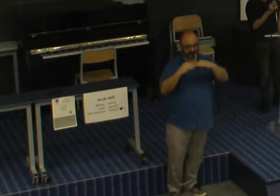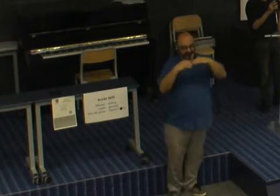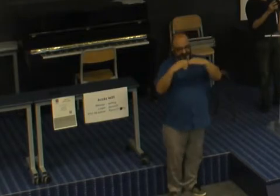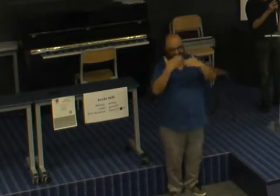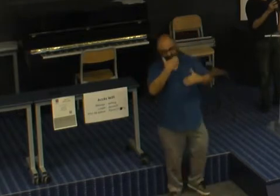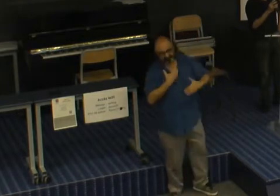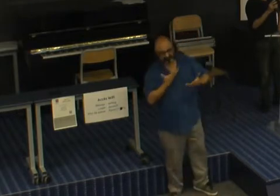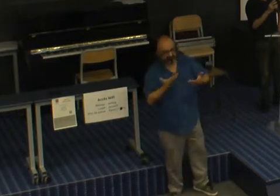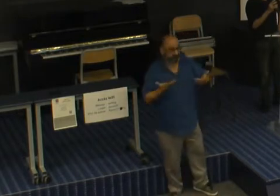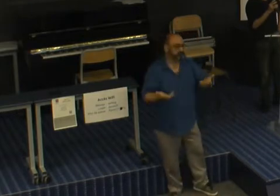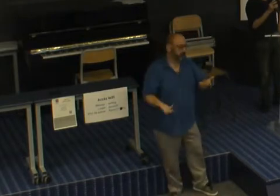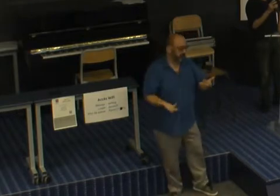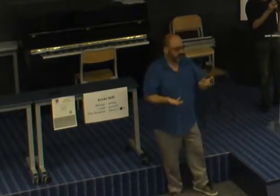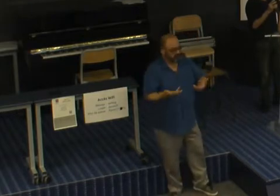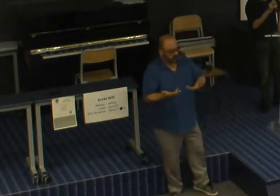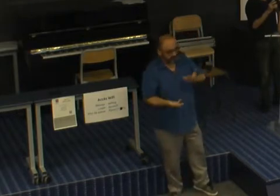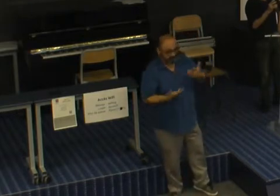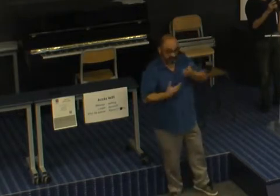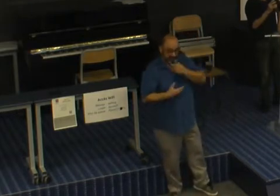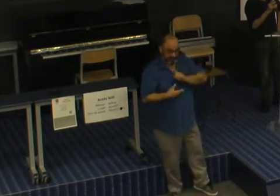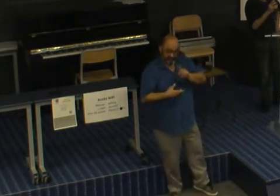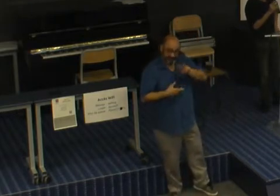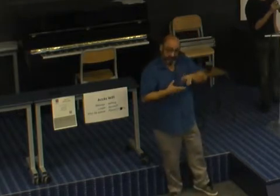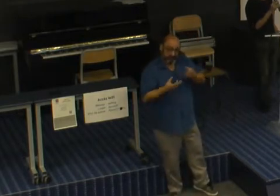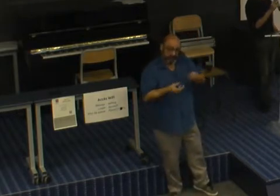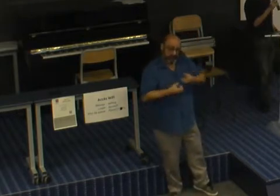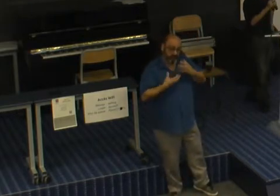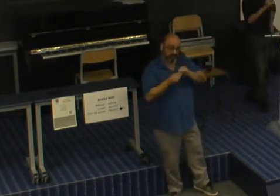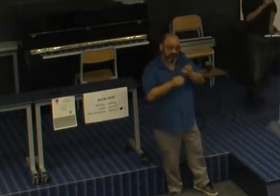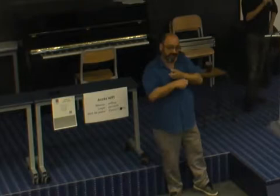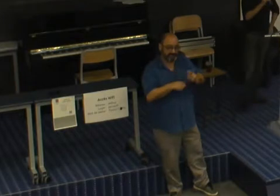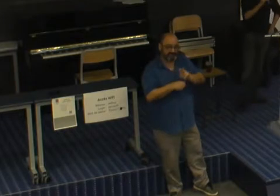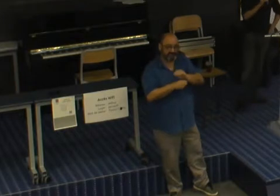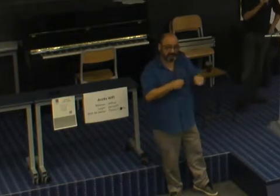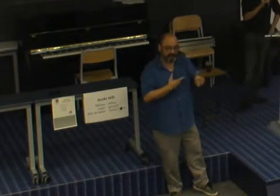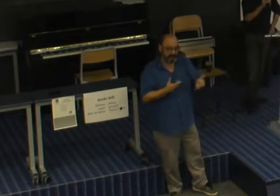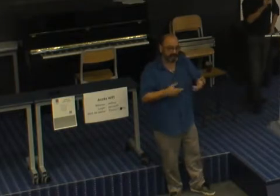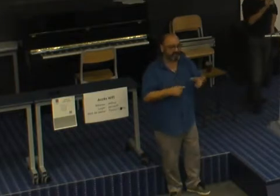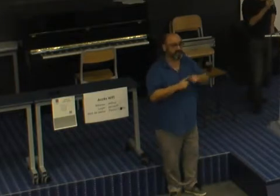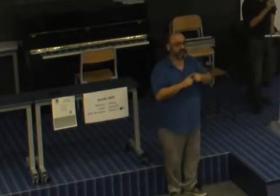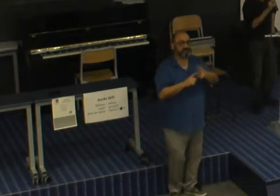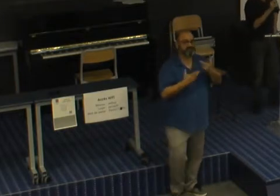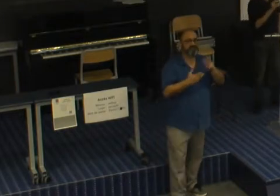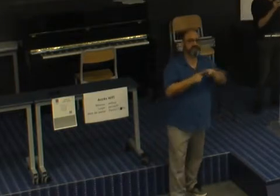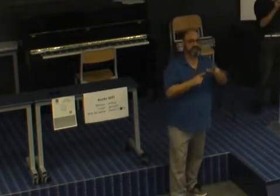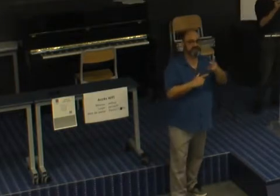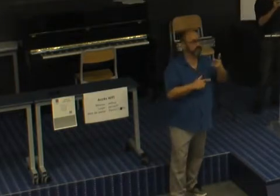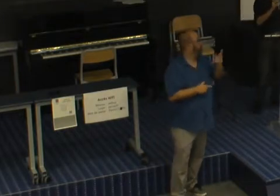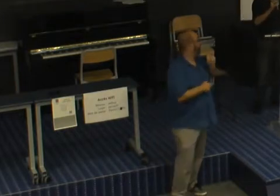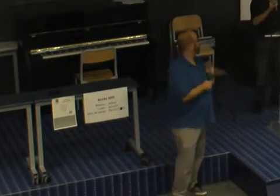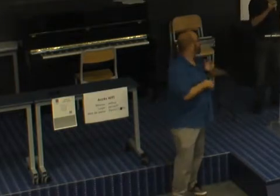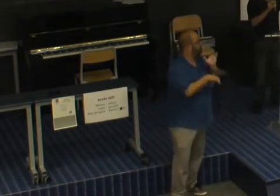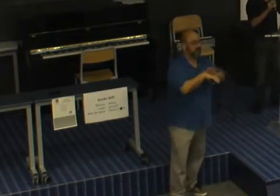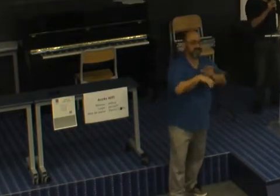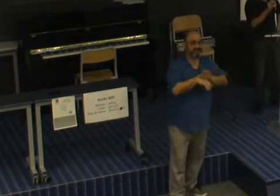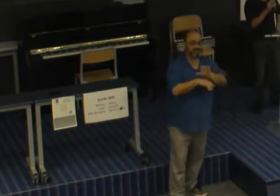Ça risque des problèmes et ça pose de vrais dangers de sécurité. Il y aussi la question de l'assurance maladie. Dans certains endroits,